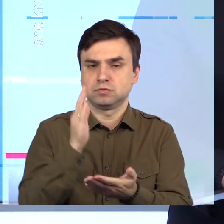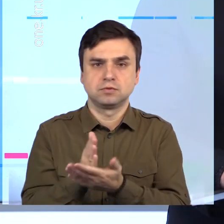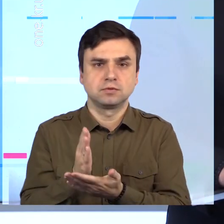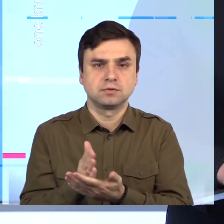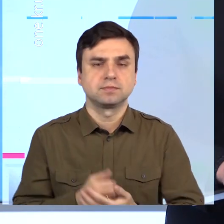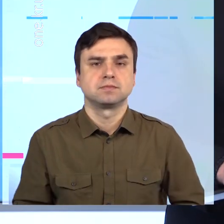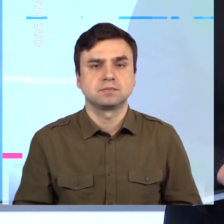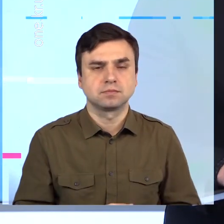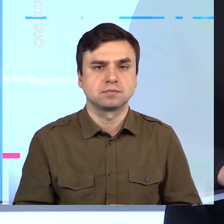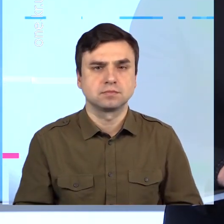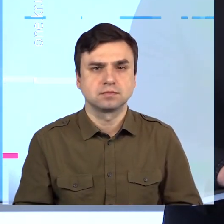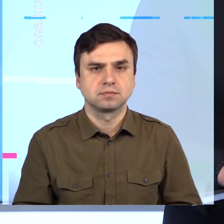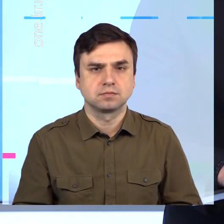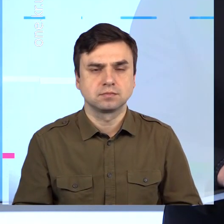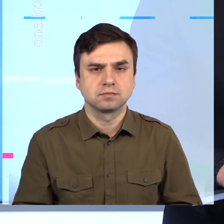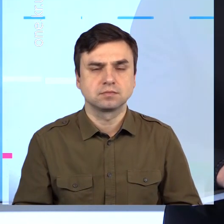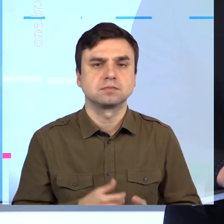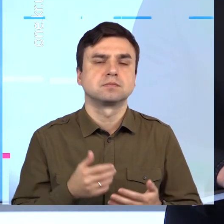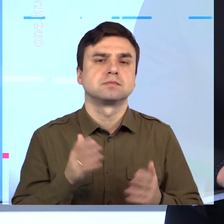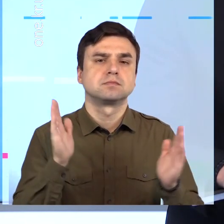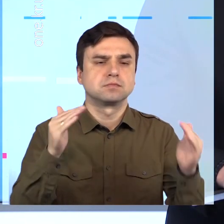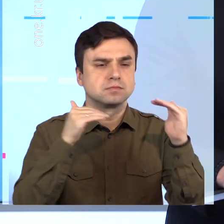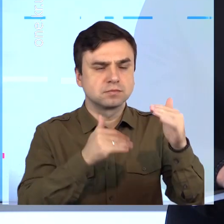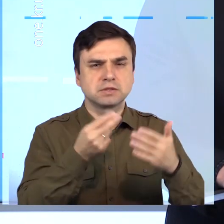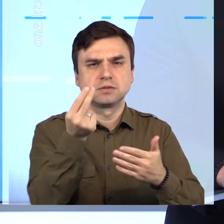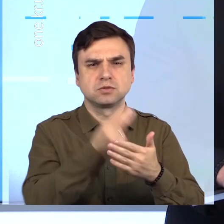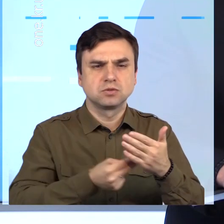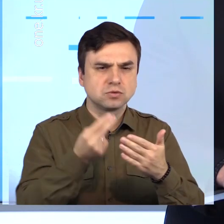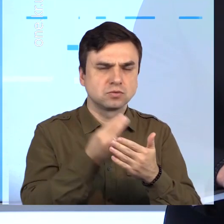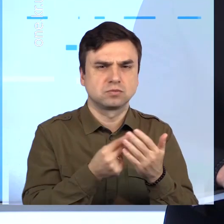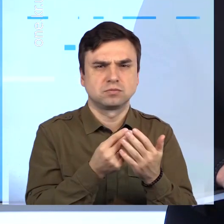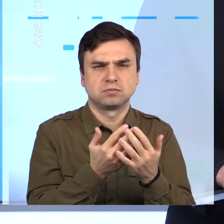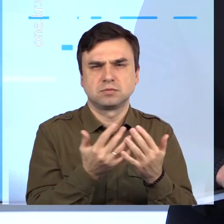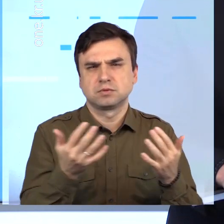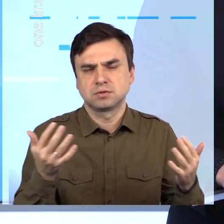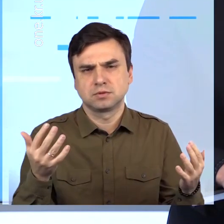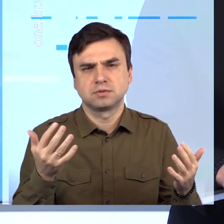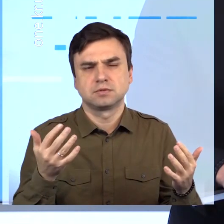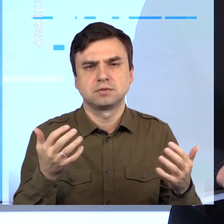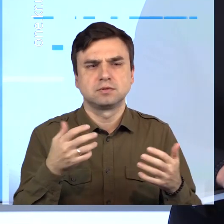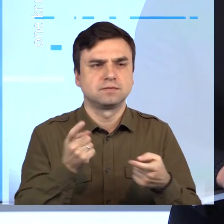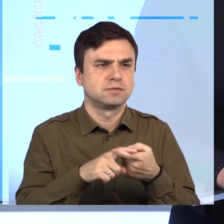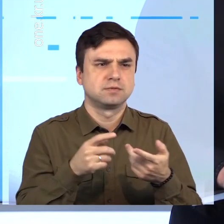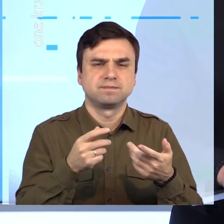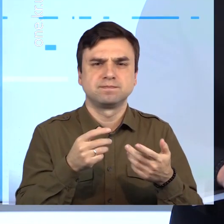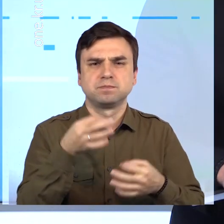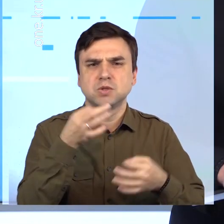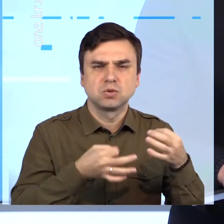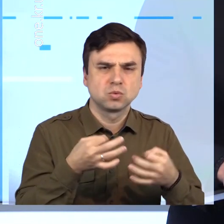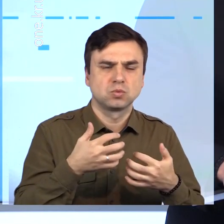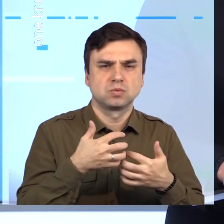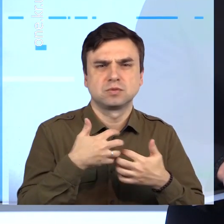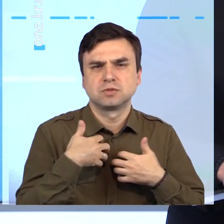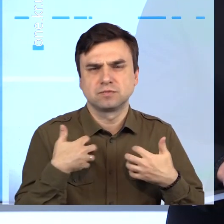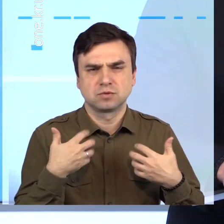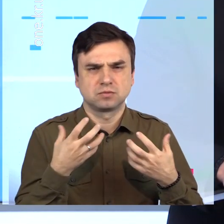Квіткові натюрморти, міські та ліричні пейзажі, портрети, сюжетні композиції та анімалістика – все це про